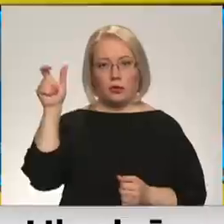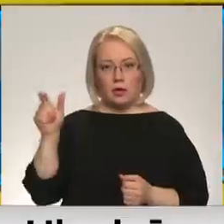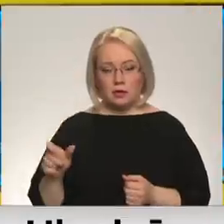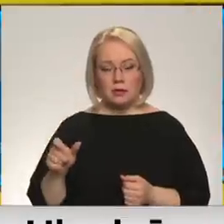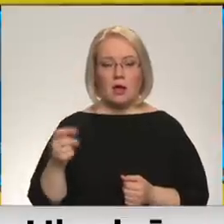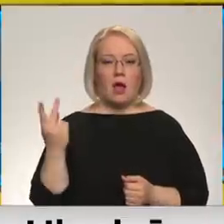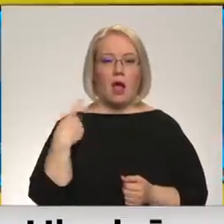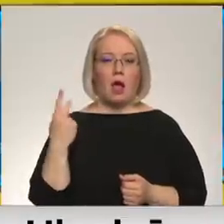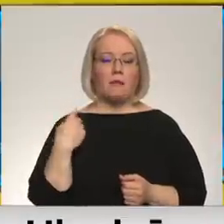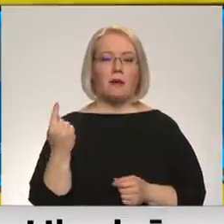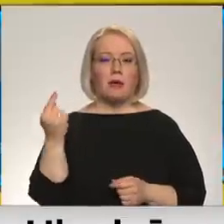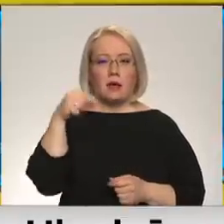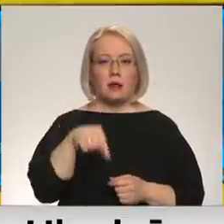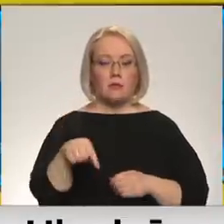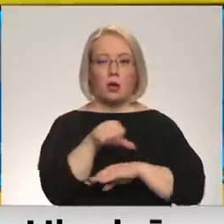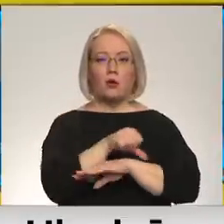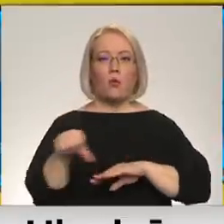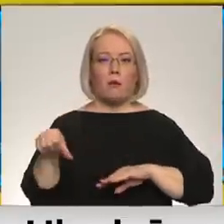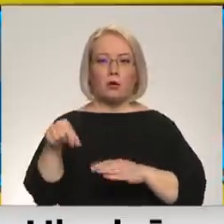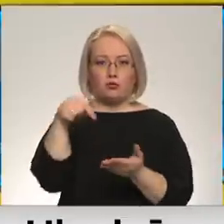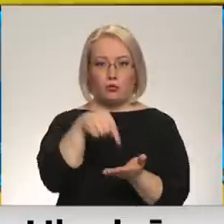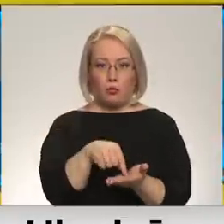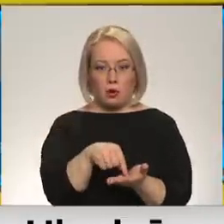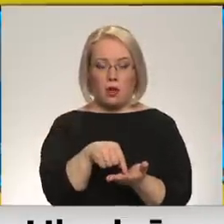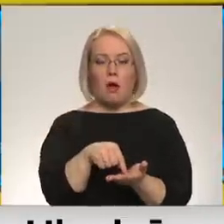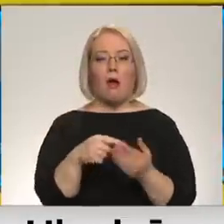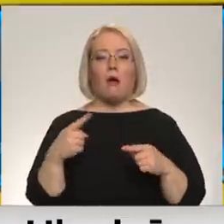Pranci ieradāmies vienā no robežpunktiem.